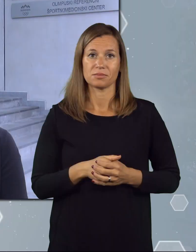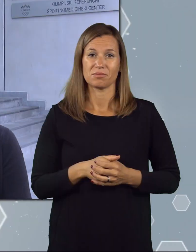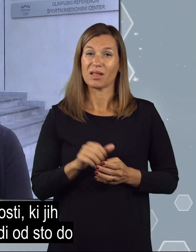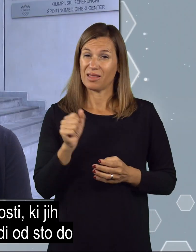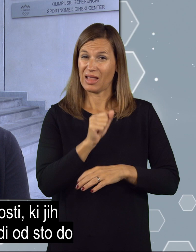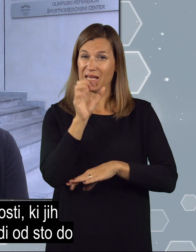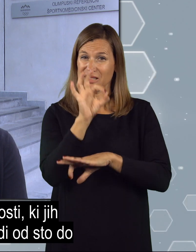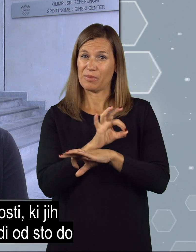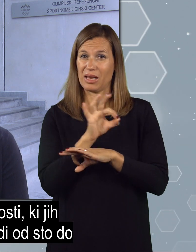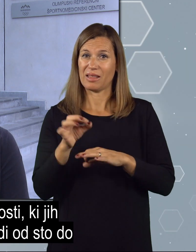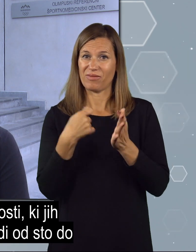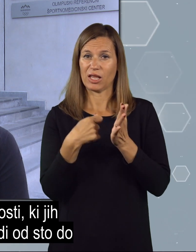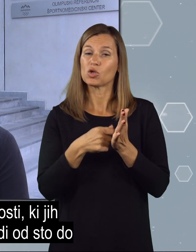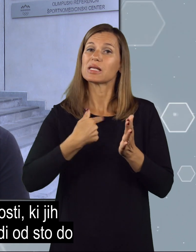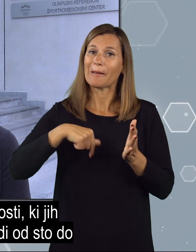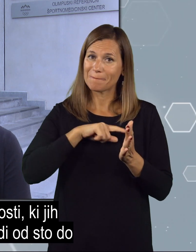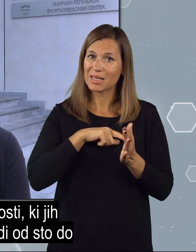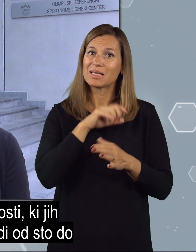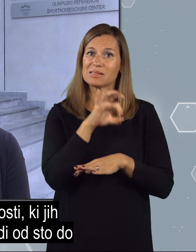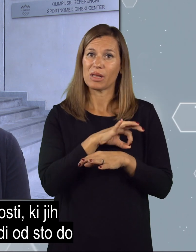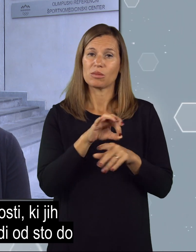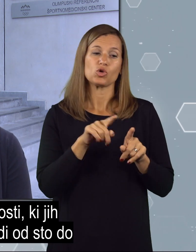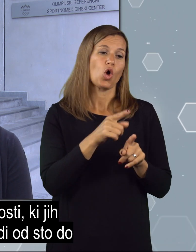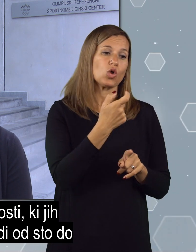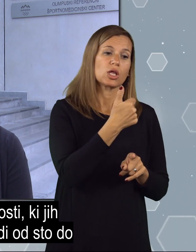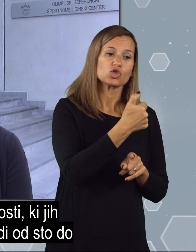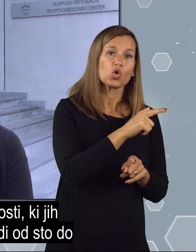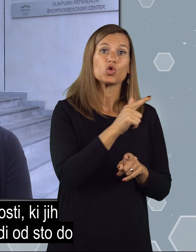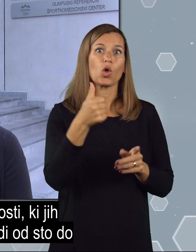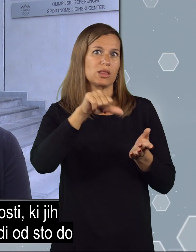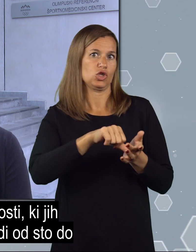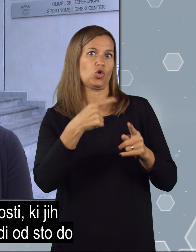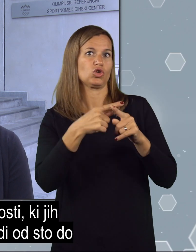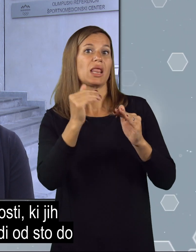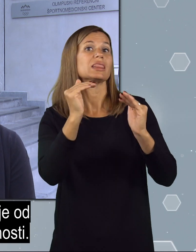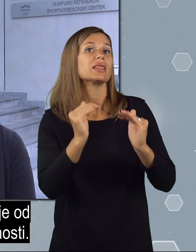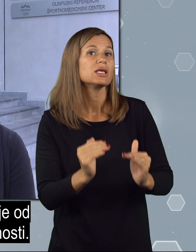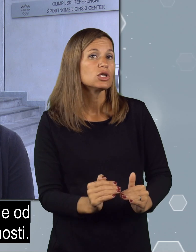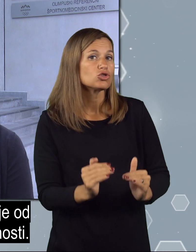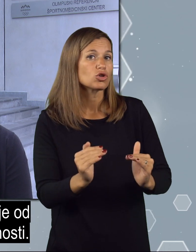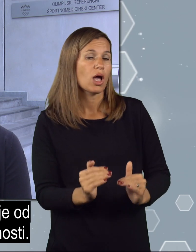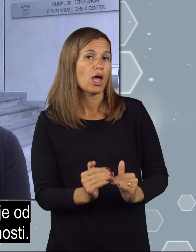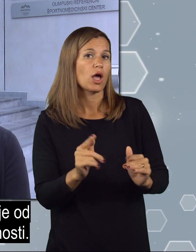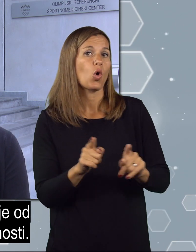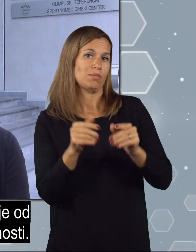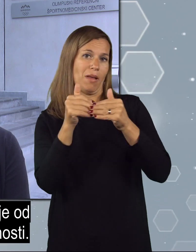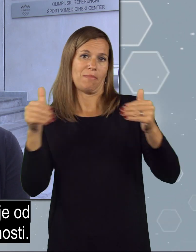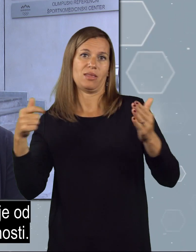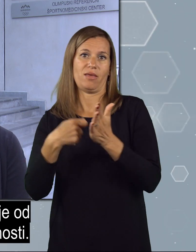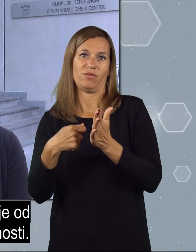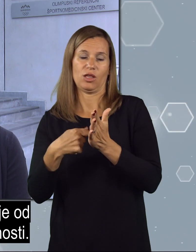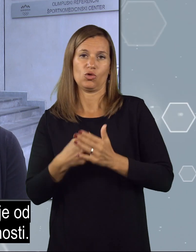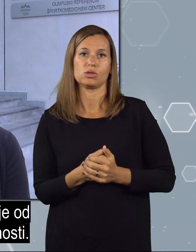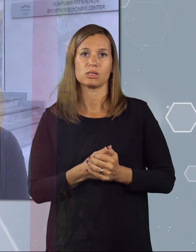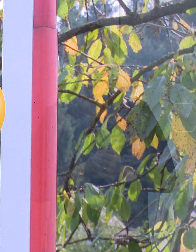Da izmerjene vrednosti, ki jih mi izmerimo, so tudi od sto do tisočkrat nižje od mejne